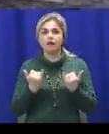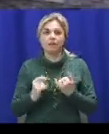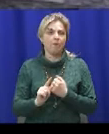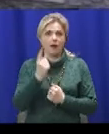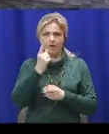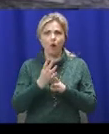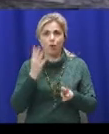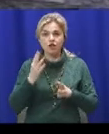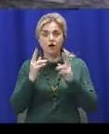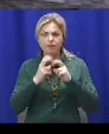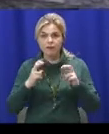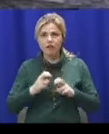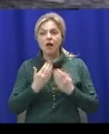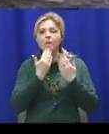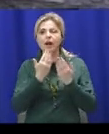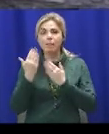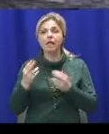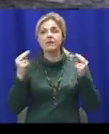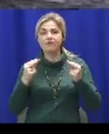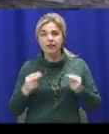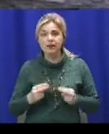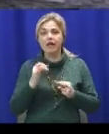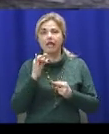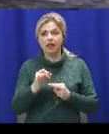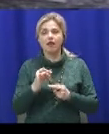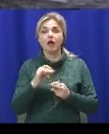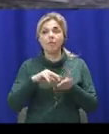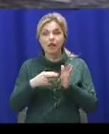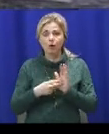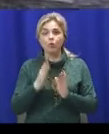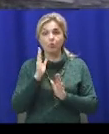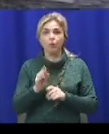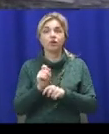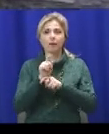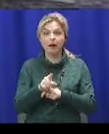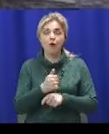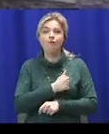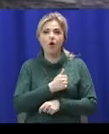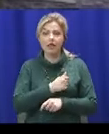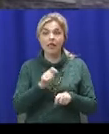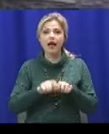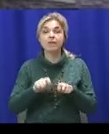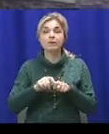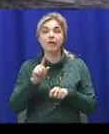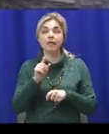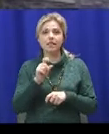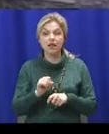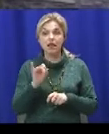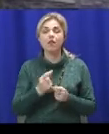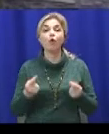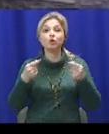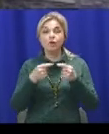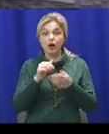допитуються свідки, допитуються потерпілий та плануються призначення низку експертіз для встановленої причини